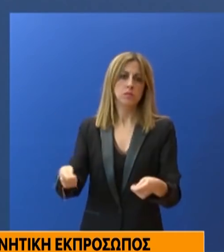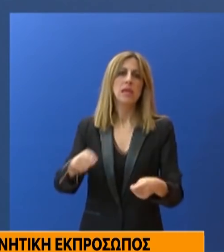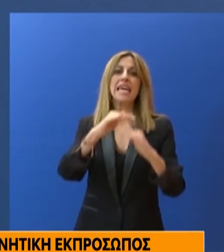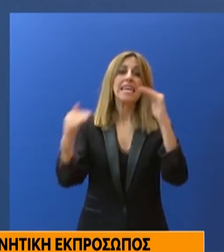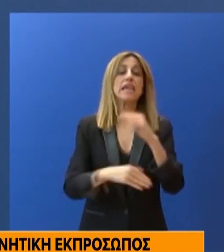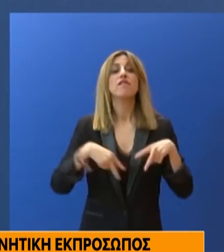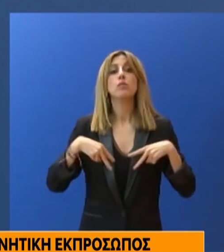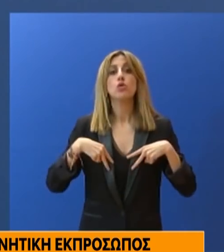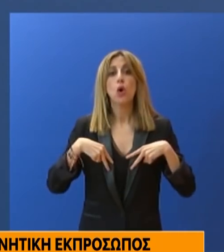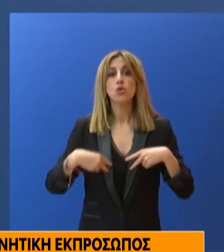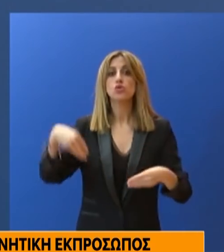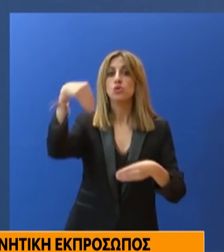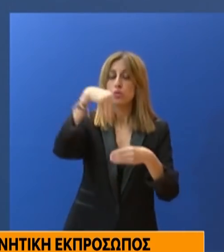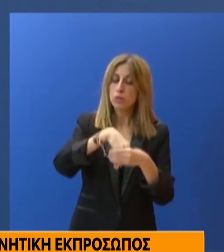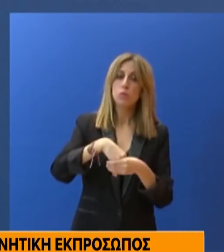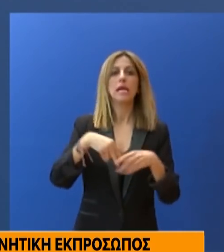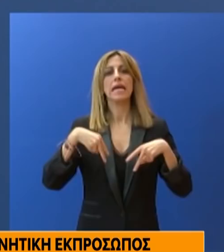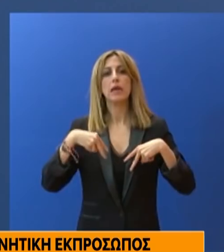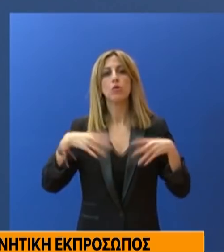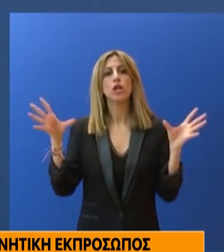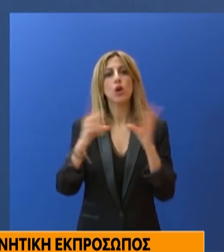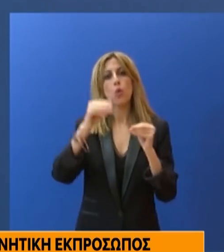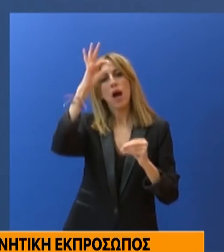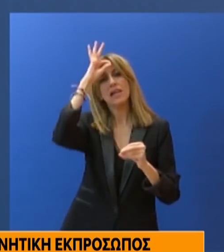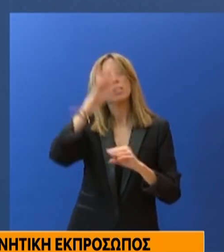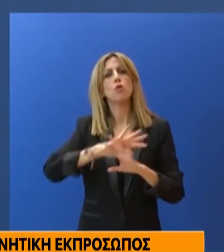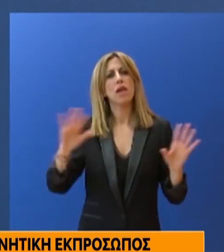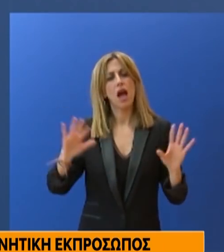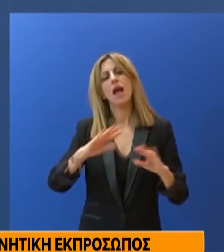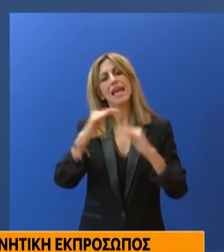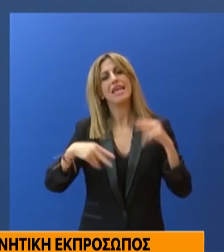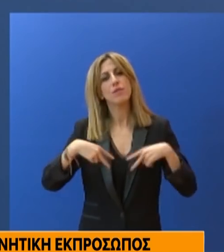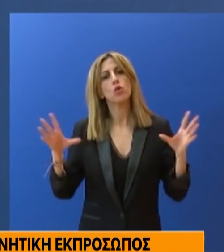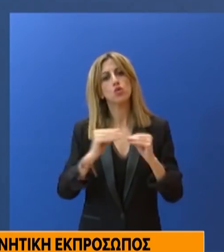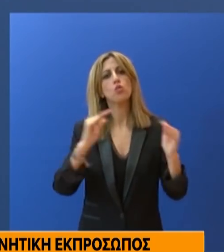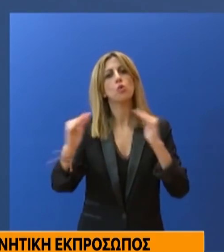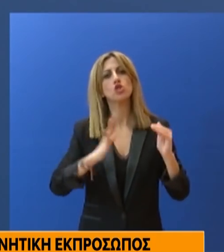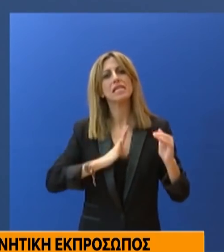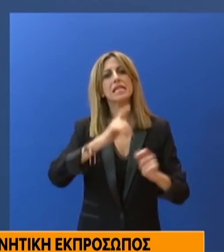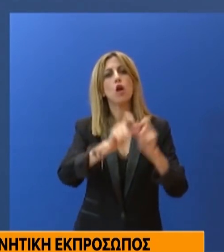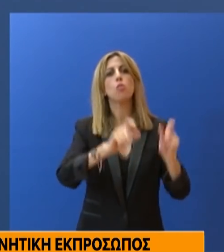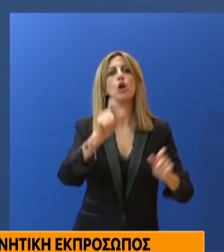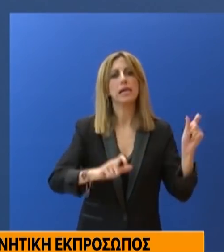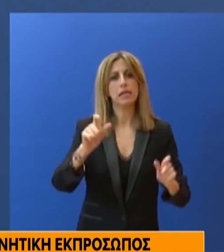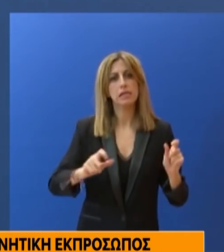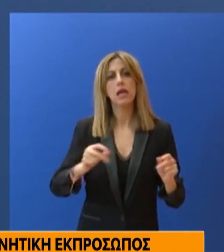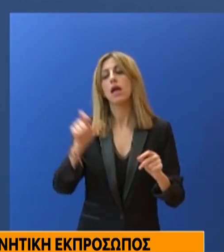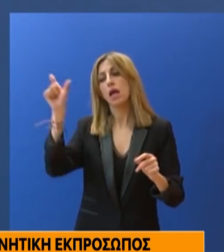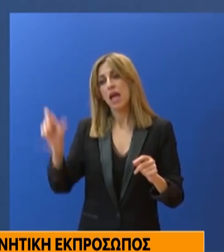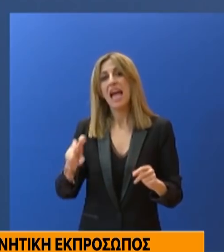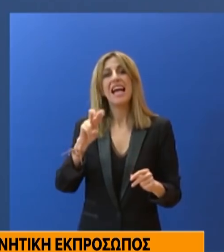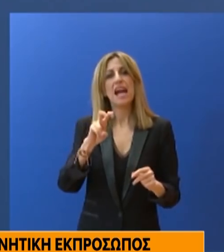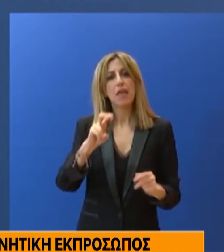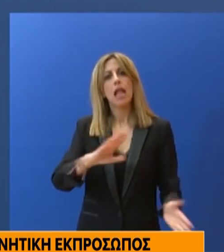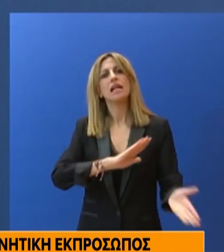στο Υπουργείο Προστασίας του Πολίτη με πλήρες και αποκλειστικές αρμοδιότητες. Ο κύριος Χαρδαλιάς θα αναφέρεται απευθεία στον Πρωθυπουργό.